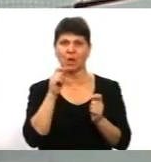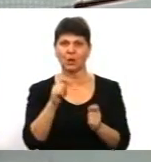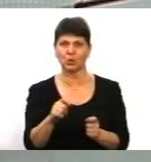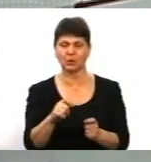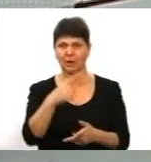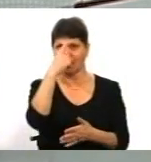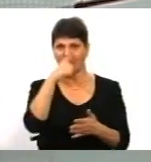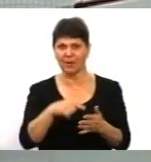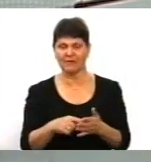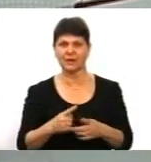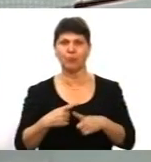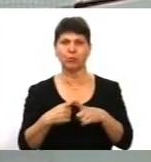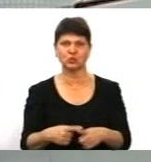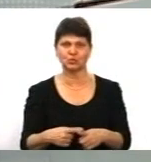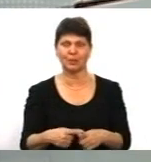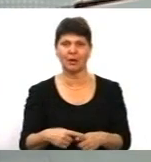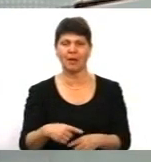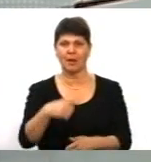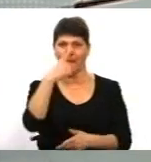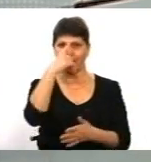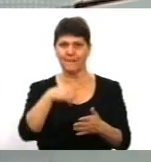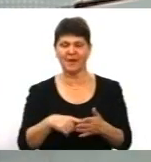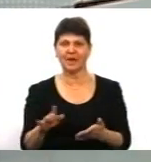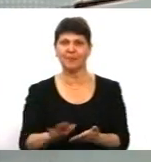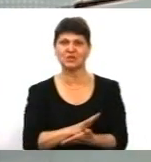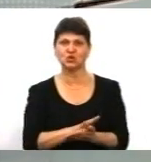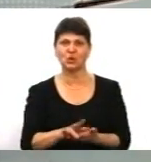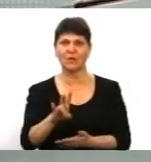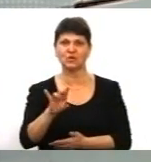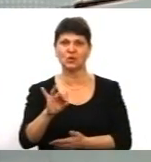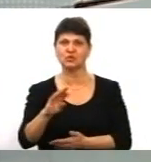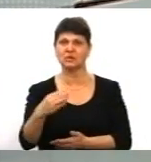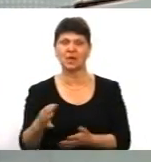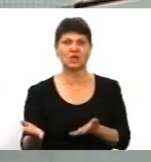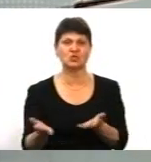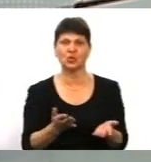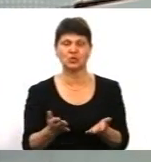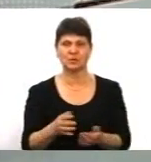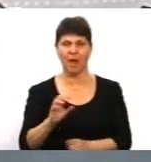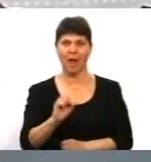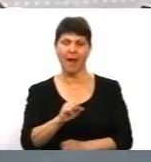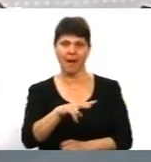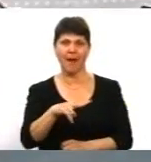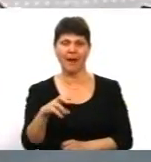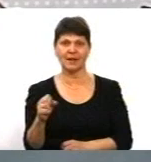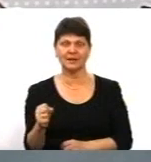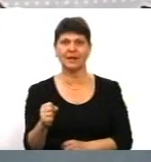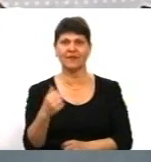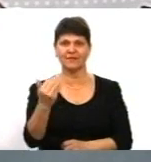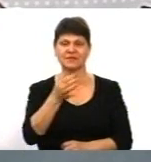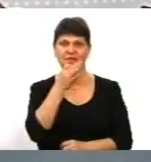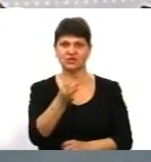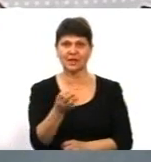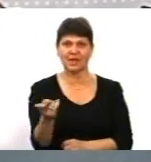поступок, певних безкоштовностей чогось чи послуг. на Вінниччині розрив між двома кандидатами,